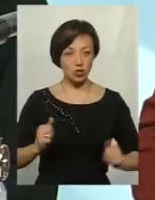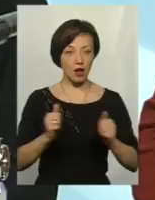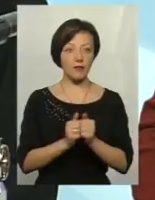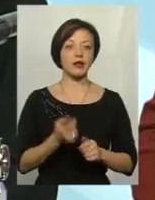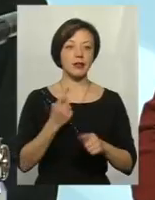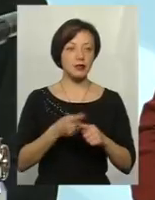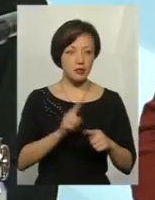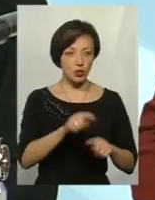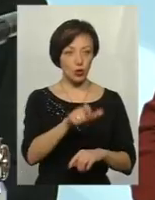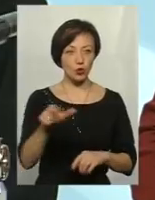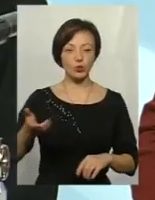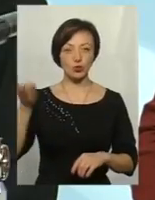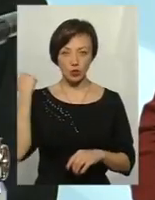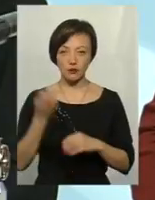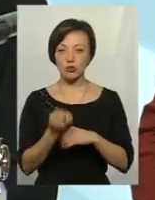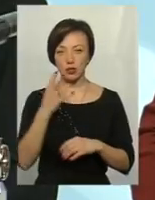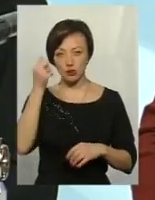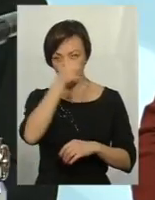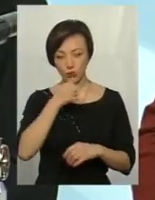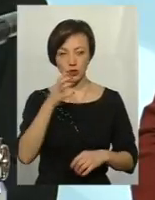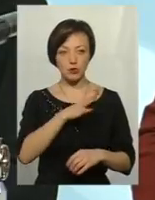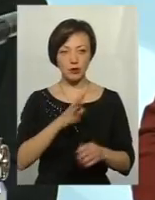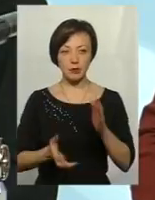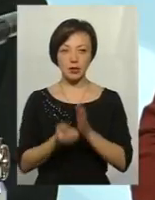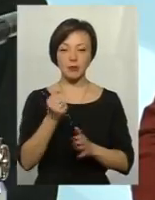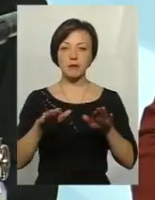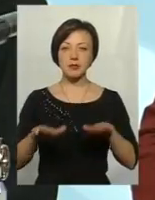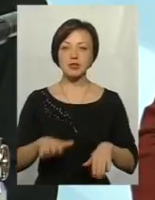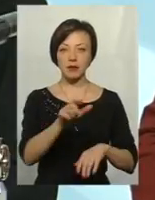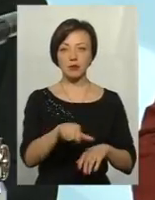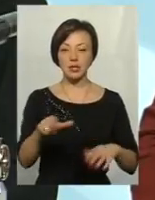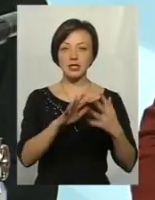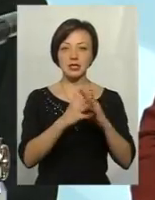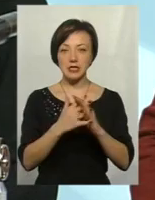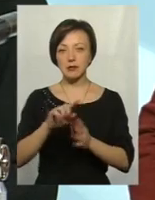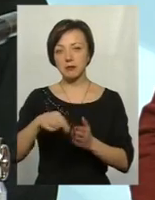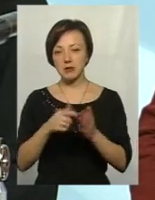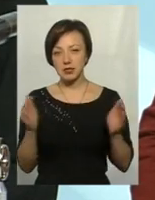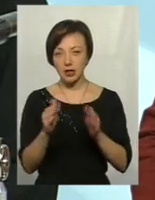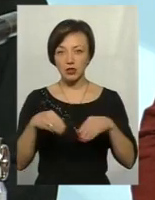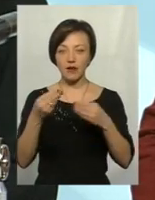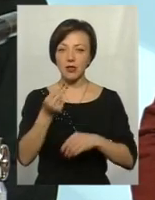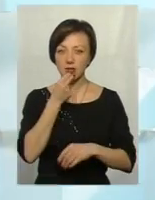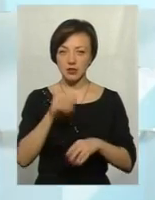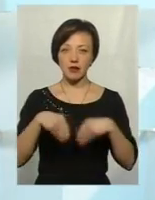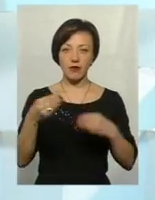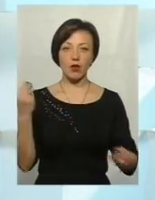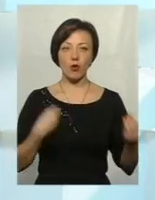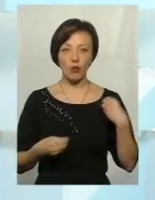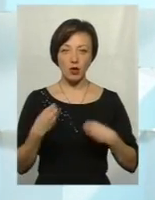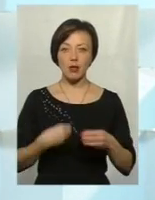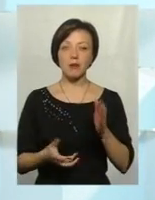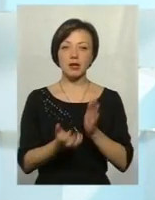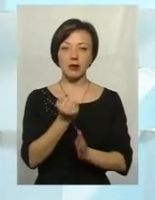люди тоді в 2014 році були підтримані місцевими мешканцями сіл і містечок, які давали їм їсти, які давали їм одяг, які